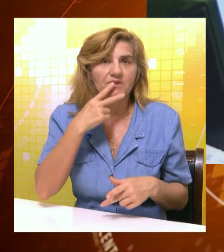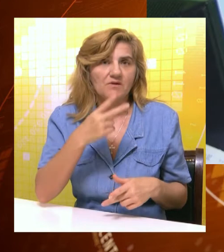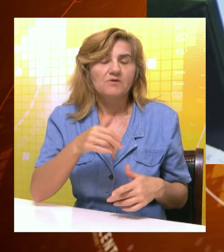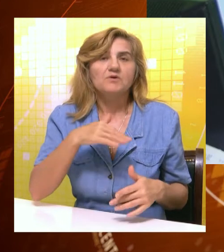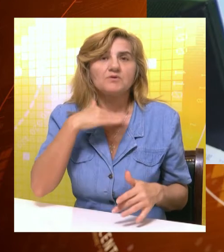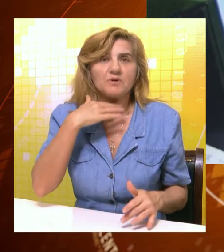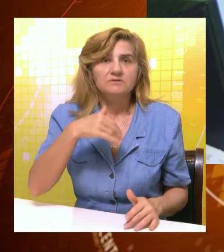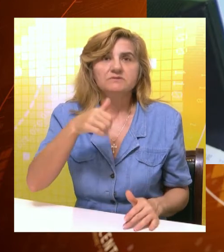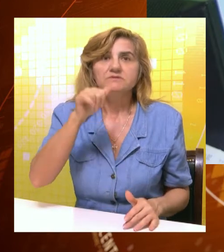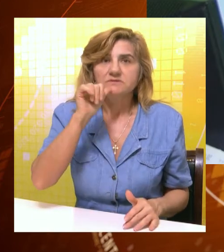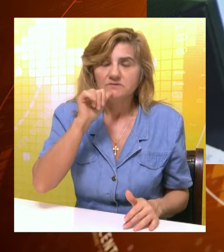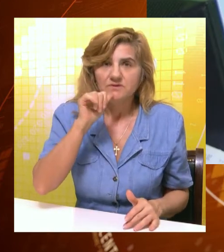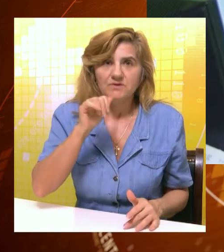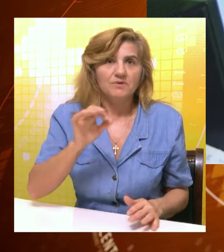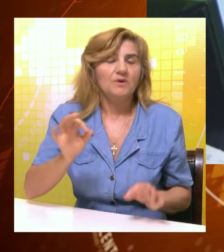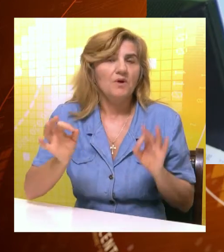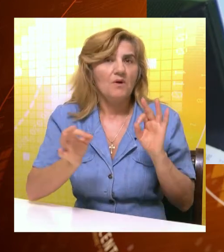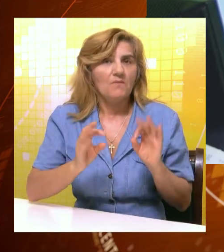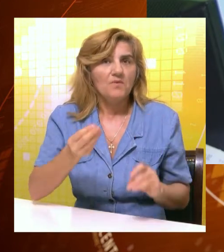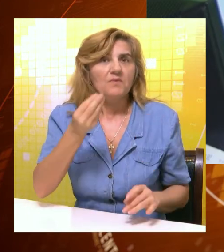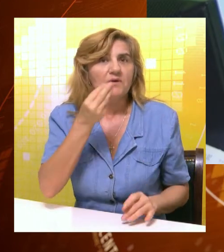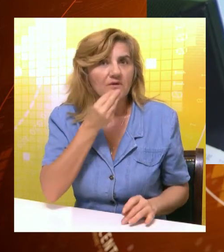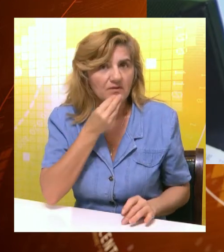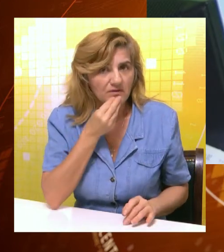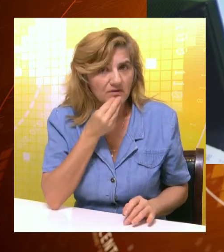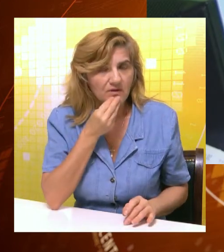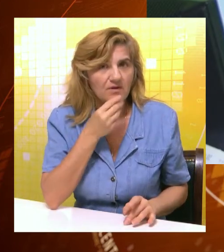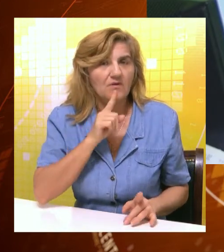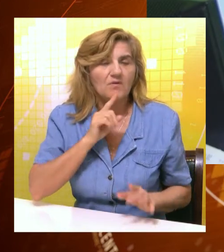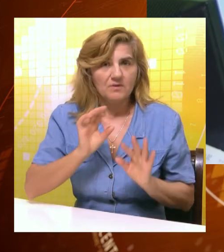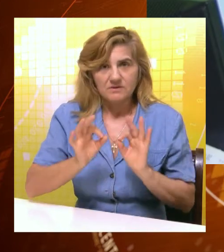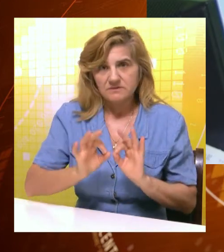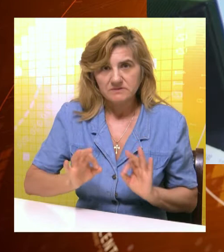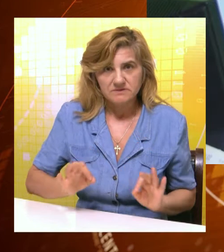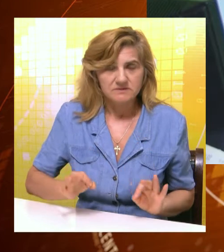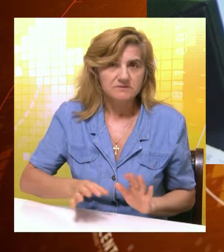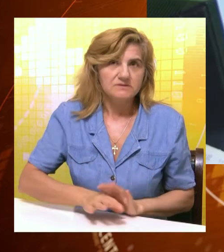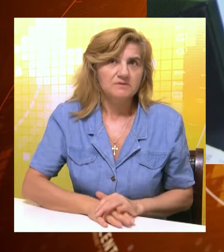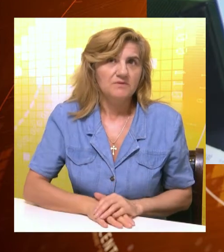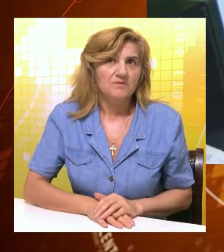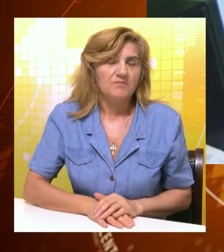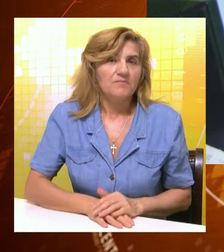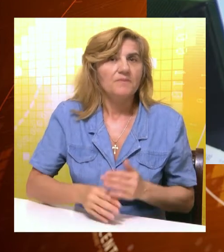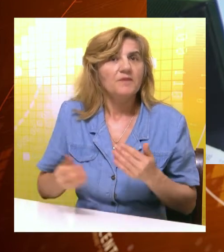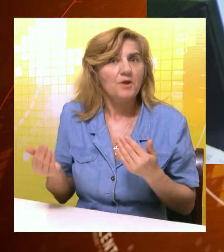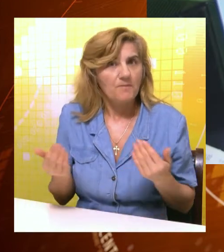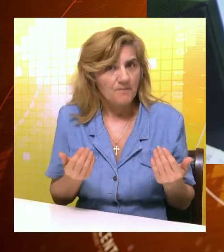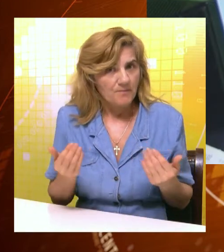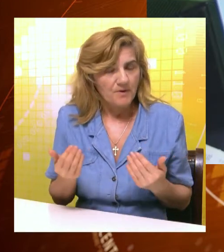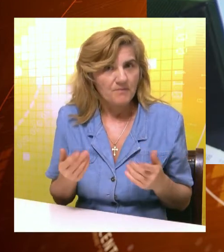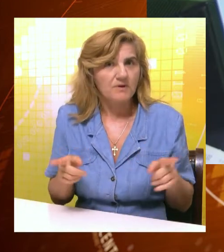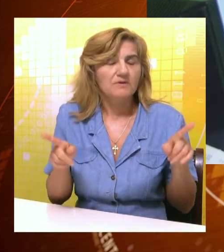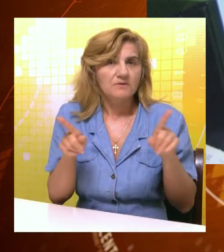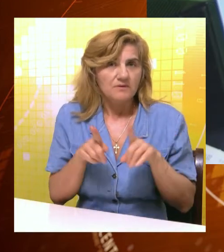unostečnosti, na pripremanje hrane koja bi trebalo da bude sveže priplunjena bebama